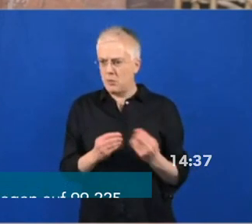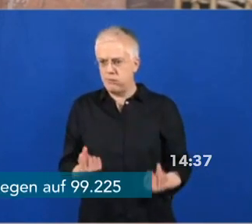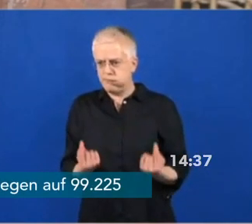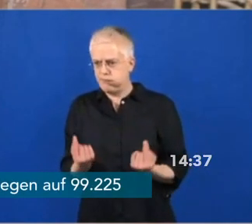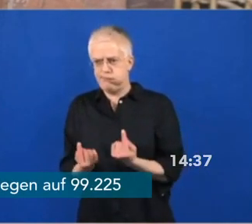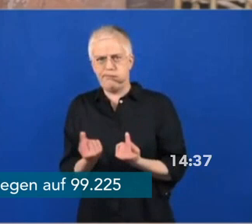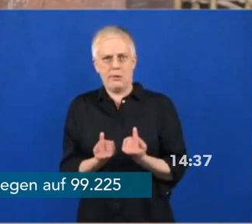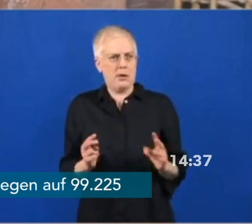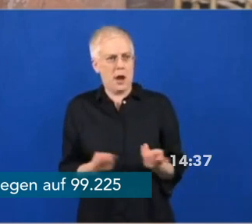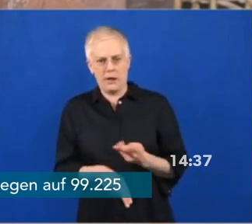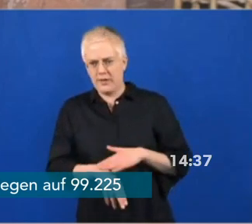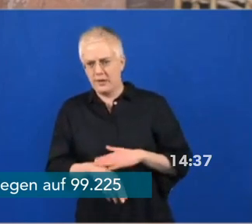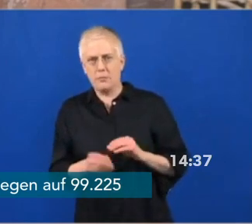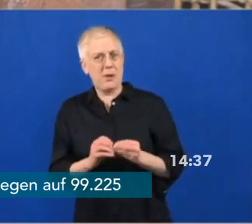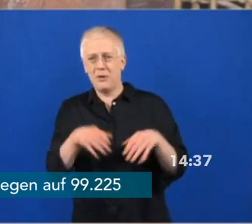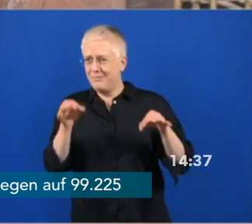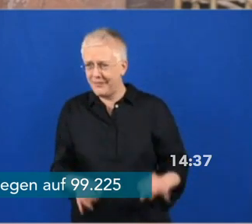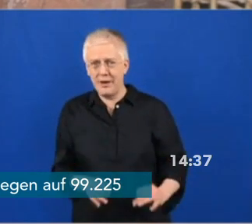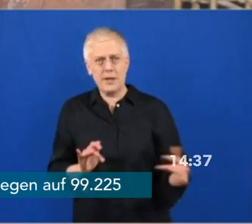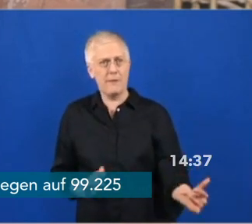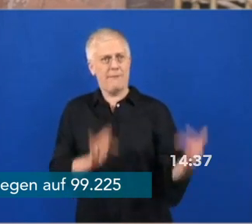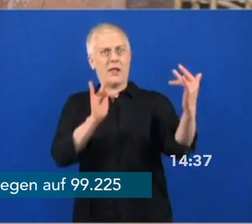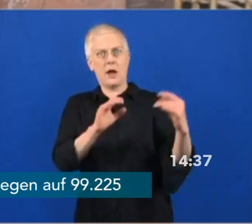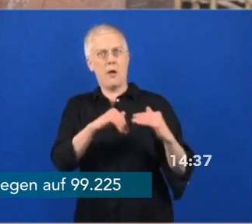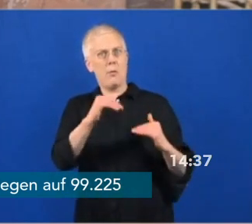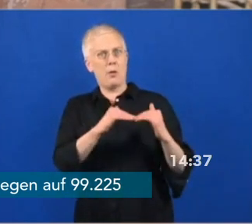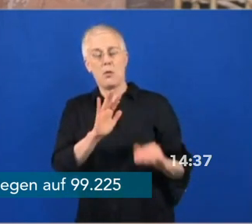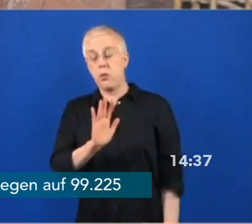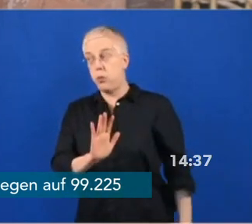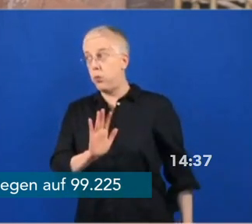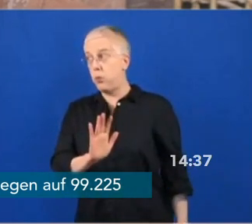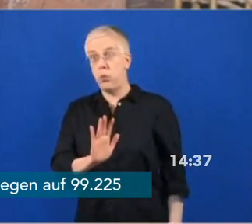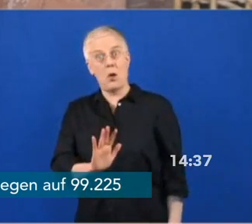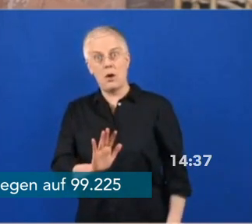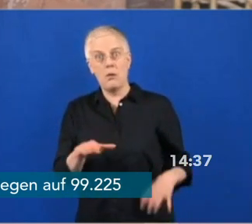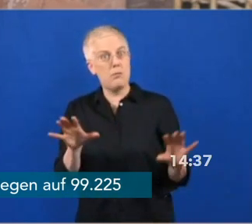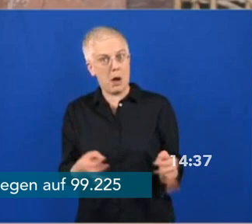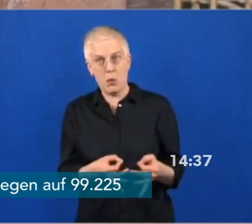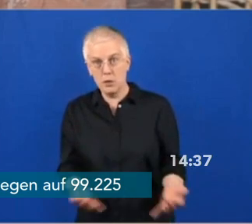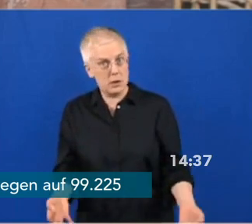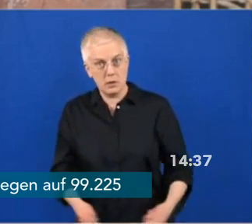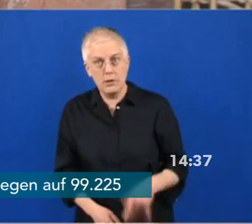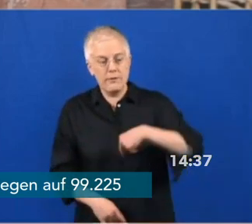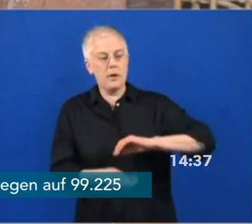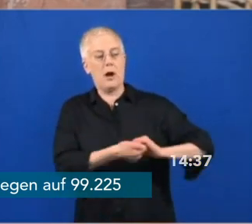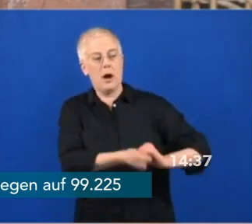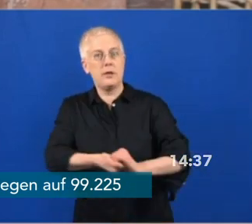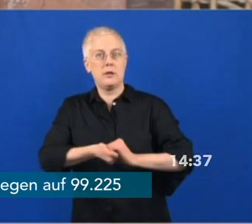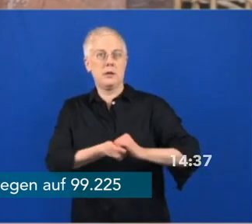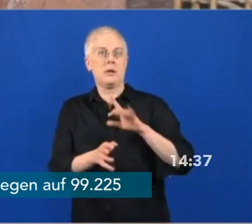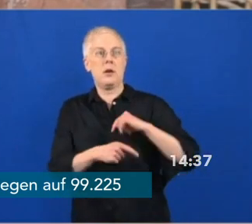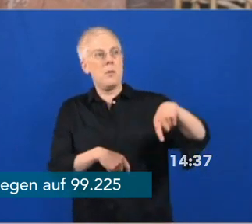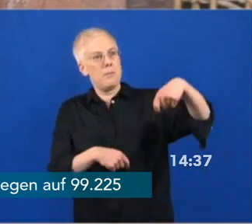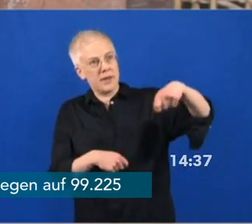auch noch zu einem feindlichen Miteinander kommen. Und darüber sind sich, glaube ich, alle Beteiligten einig, insbesondere Herr